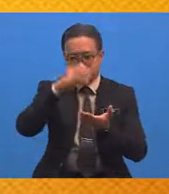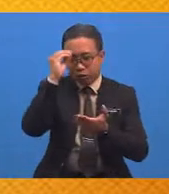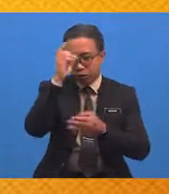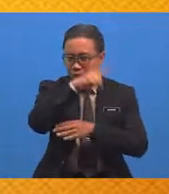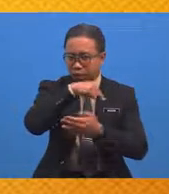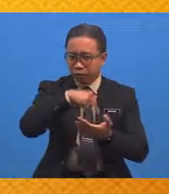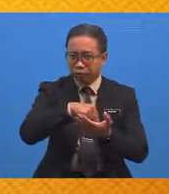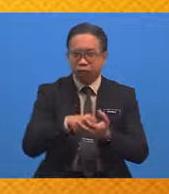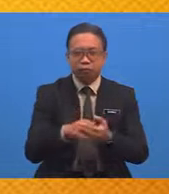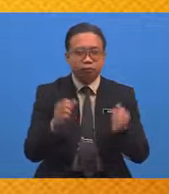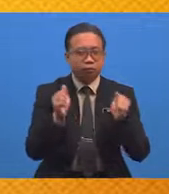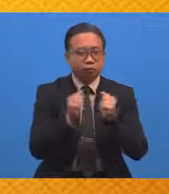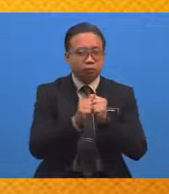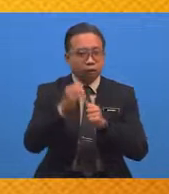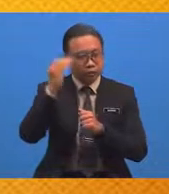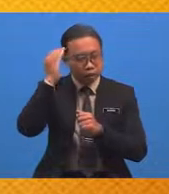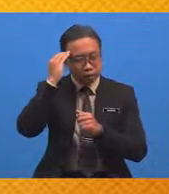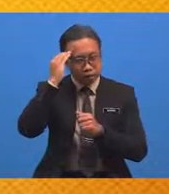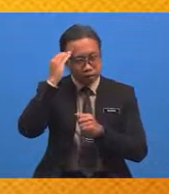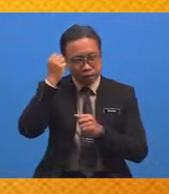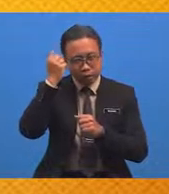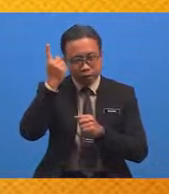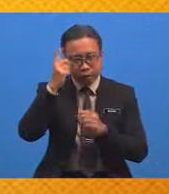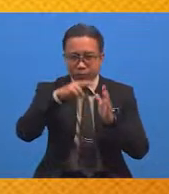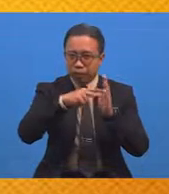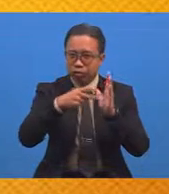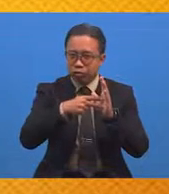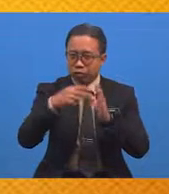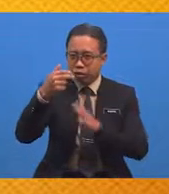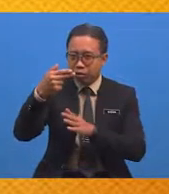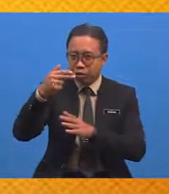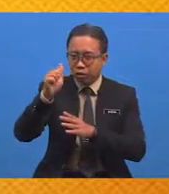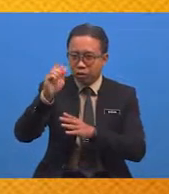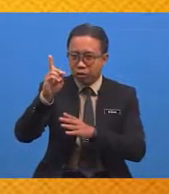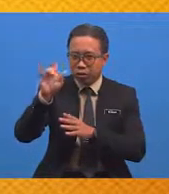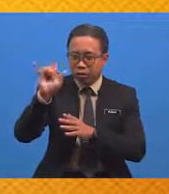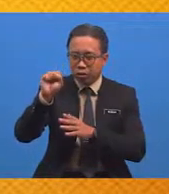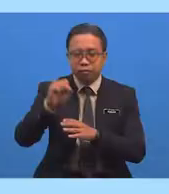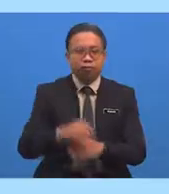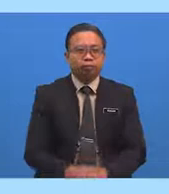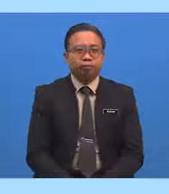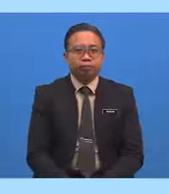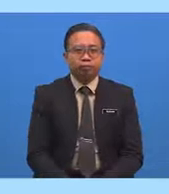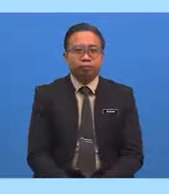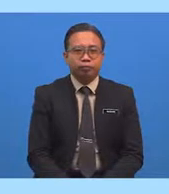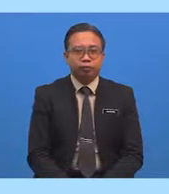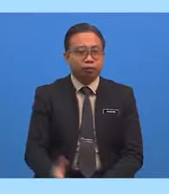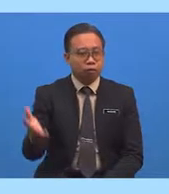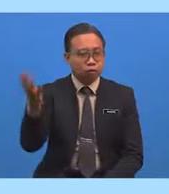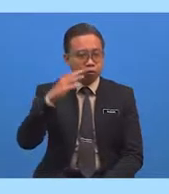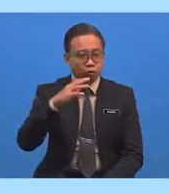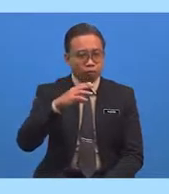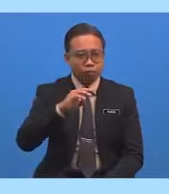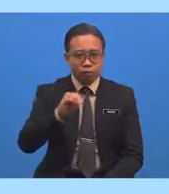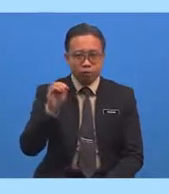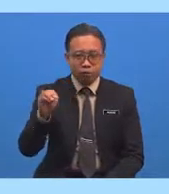Dengan mengetahui dan memahami maksud hadis terlebih dahulu Jom murid-murid